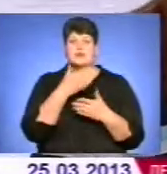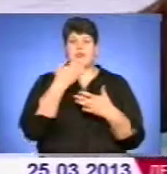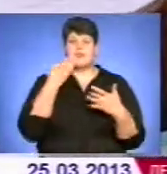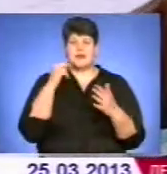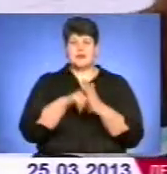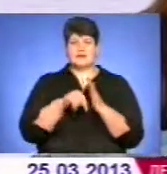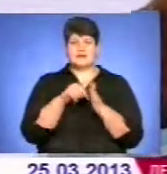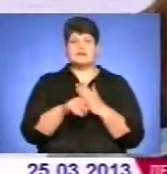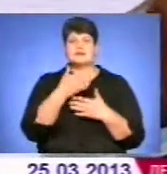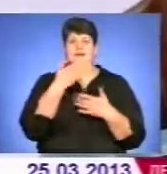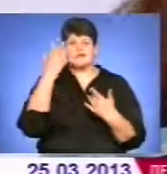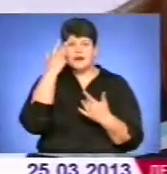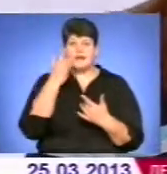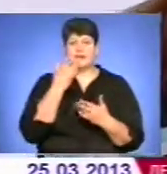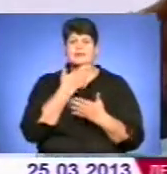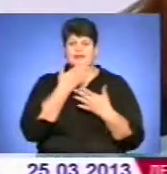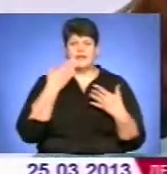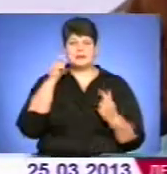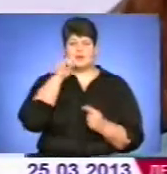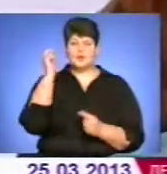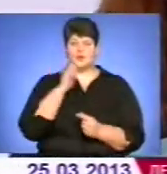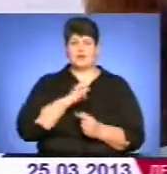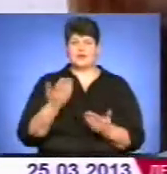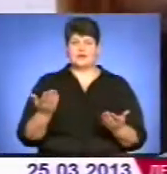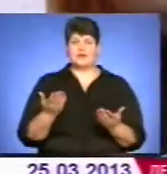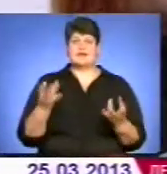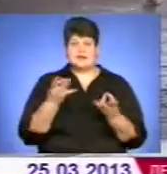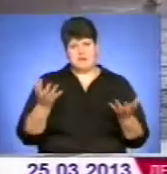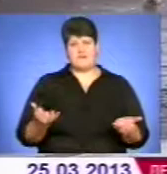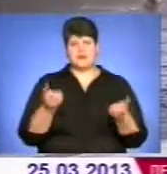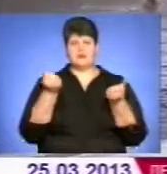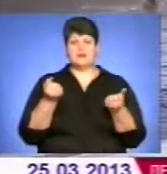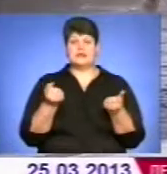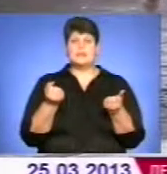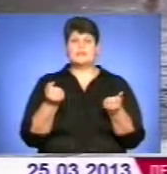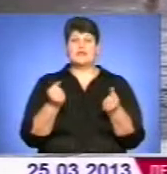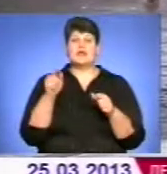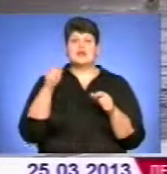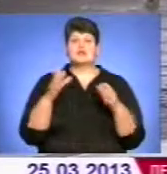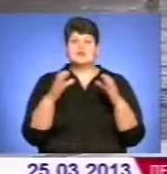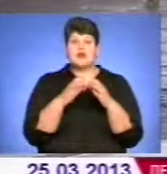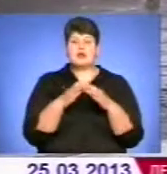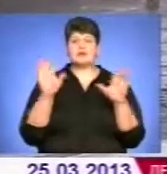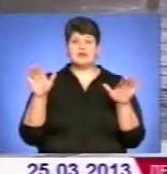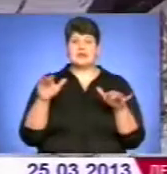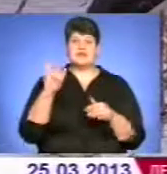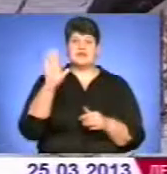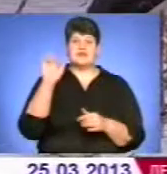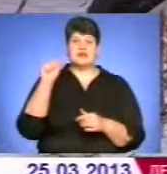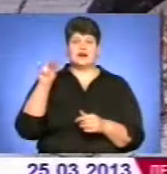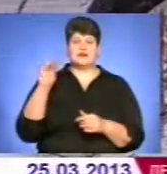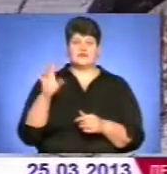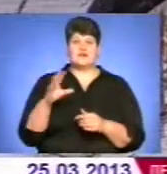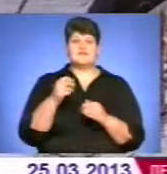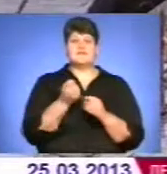немає літа, немає України. Мені здається, що треба його рятувати. Цю зграю птахів біля Івачева волонтери виявили ще